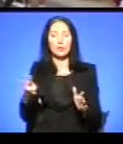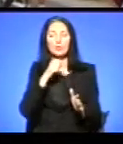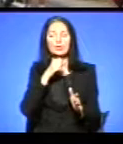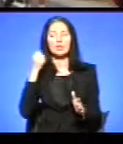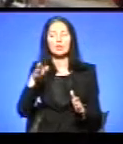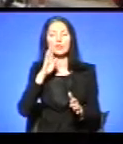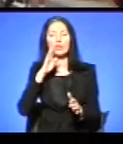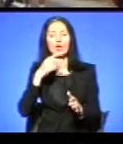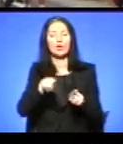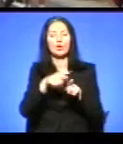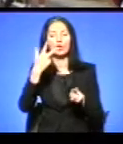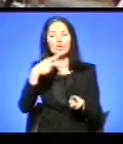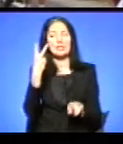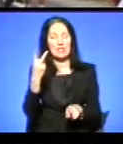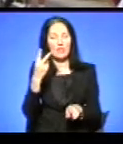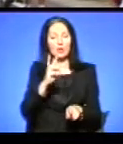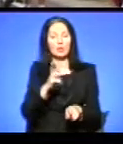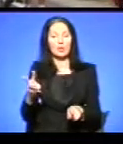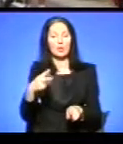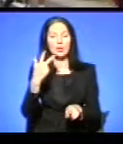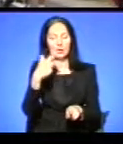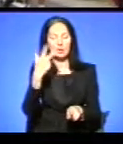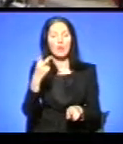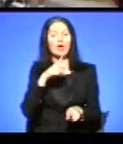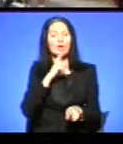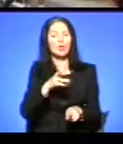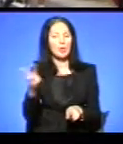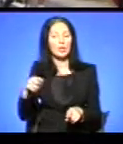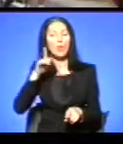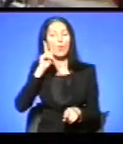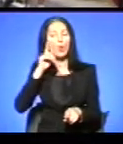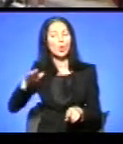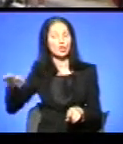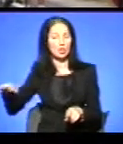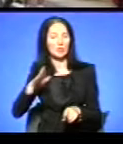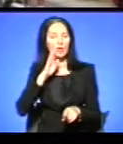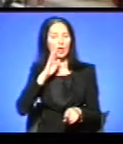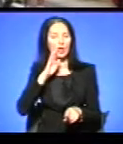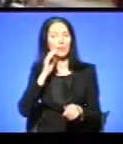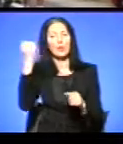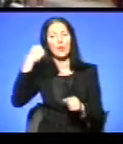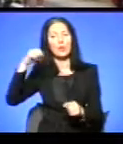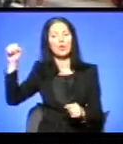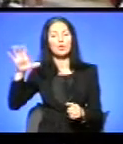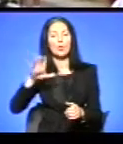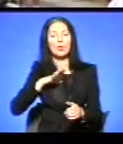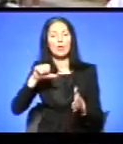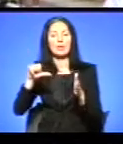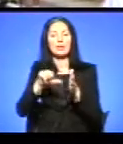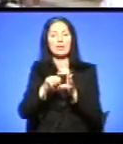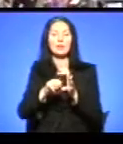кілометри долали молодші дівчата. Однозначно переможцями стали пристанкни